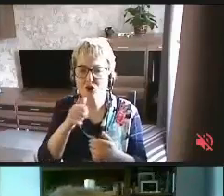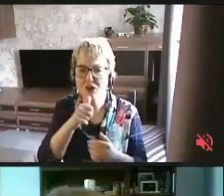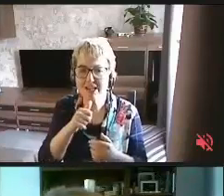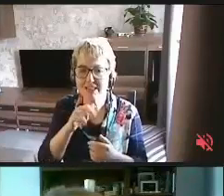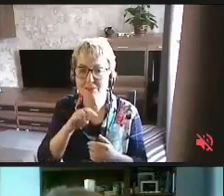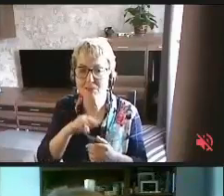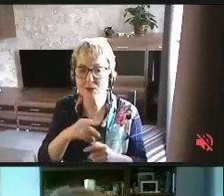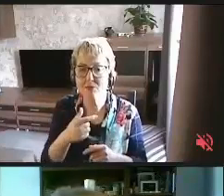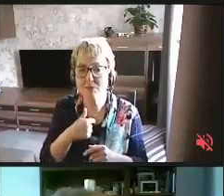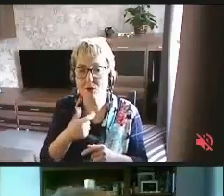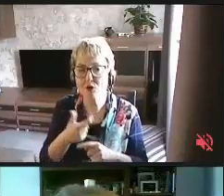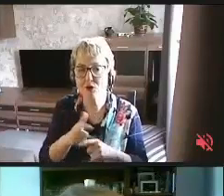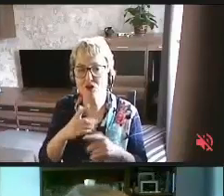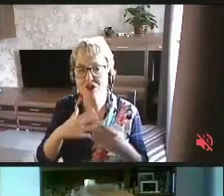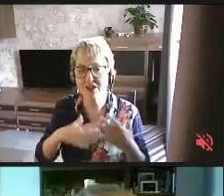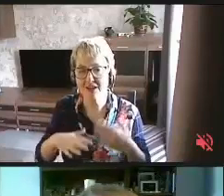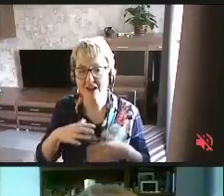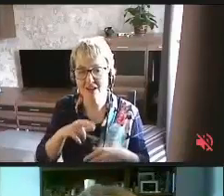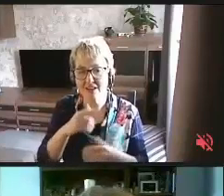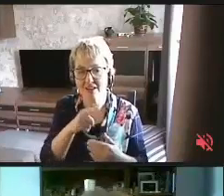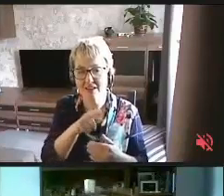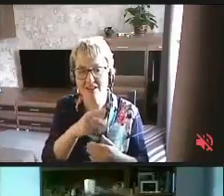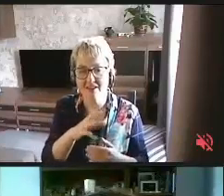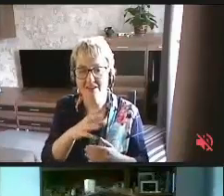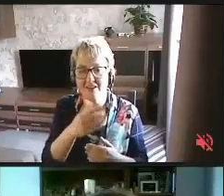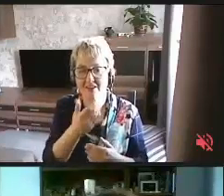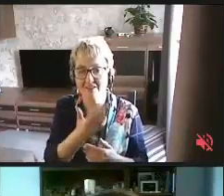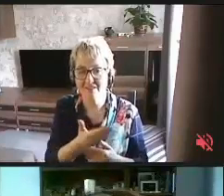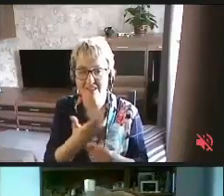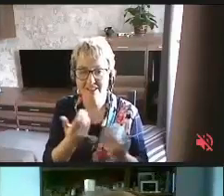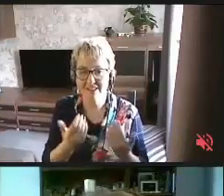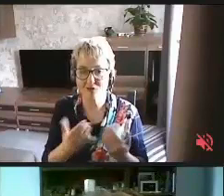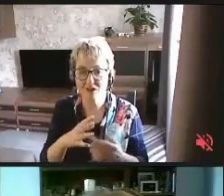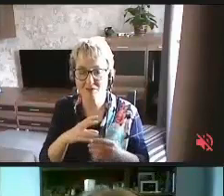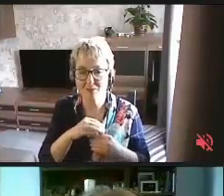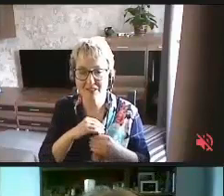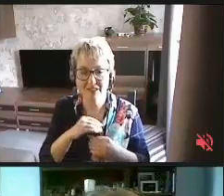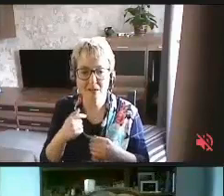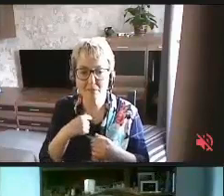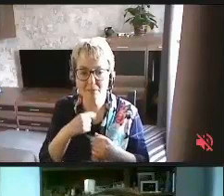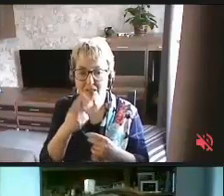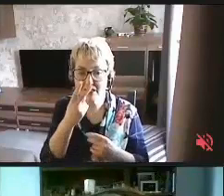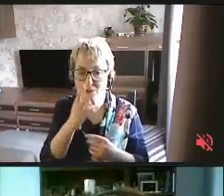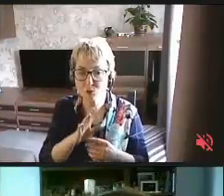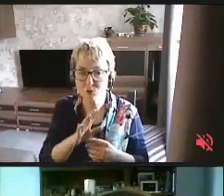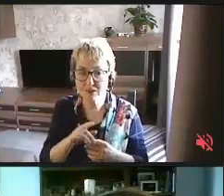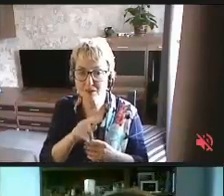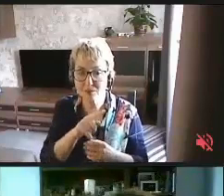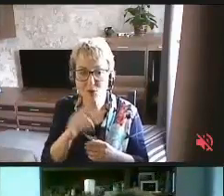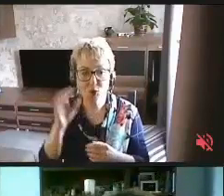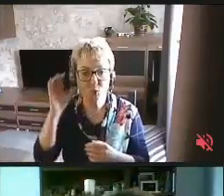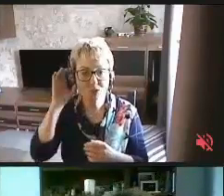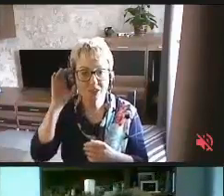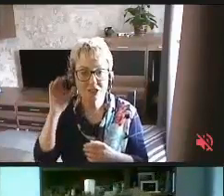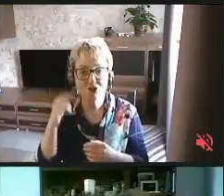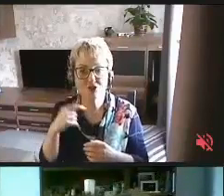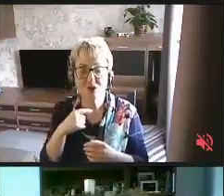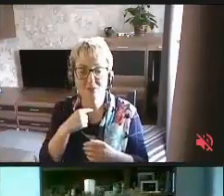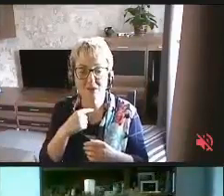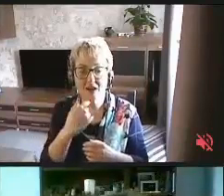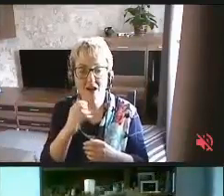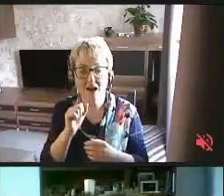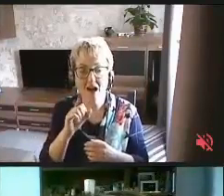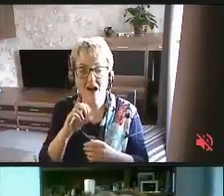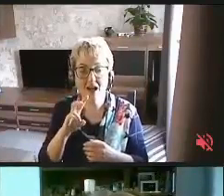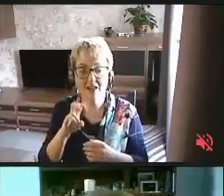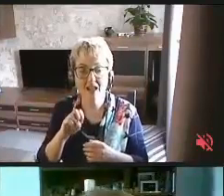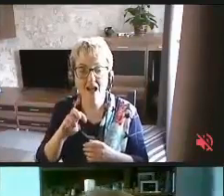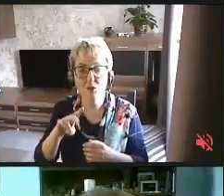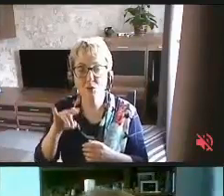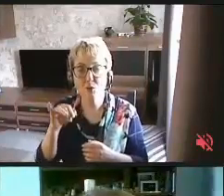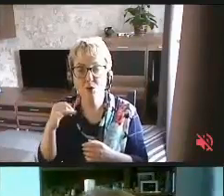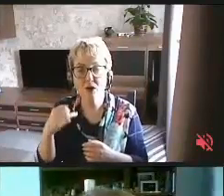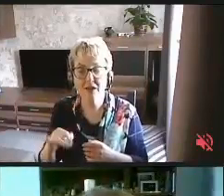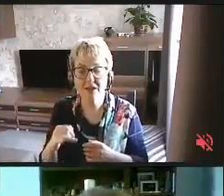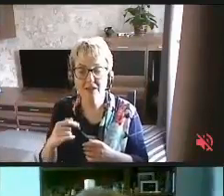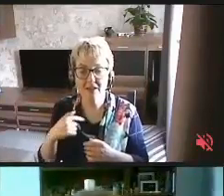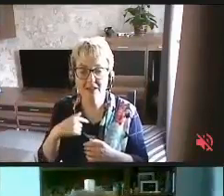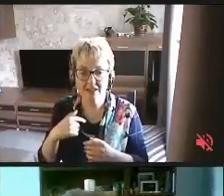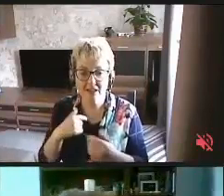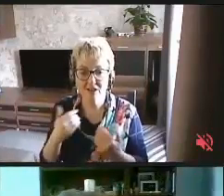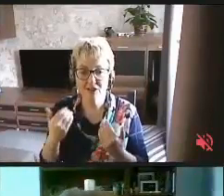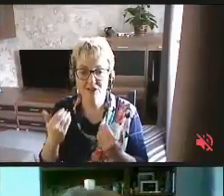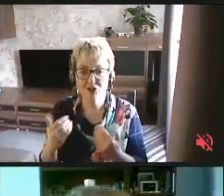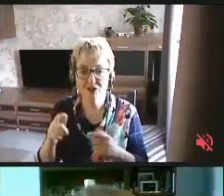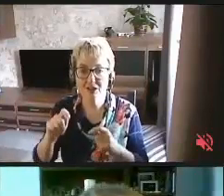очень рады, что вы сегодня с нами. Мы сегодня не увидим, но зато мы услышим очень хорошо Анатолия. И я сейчас